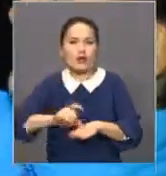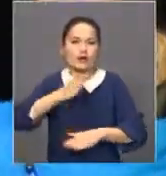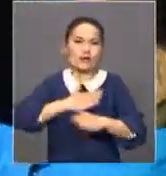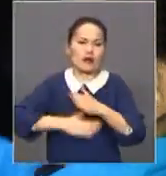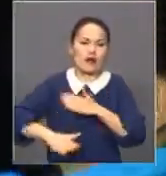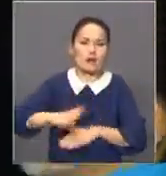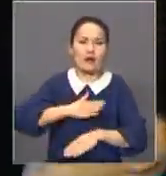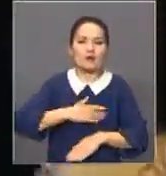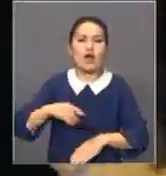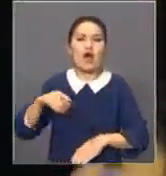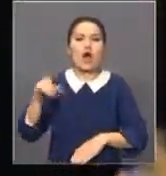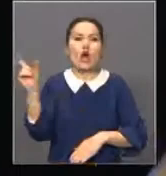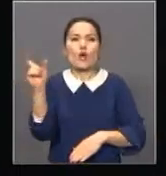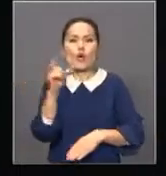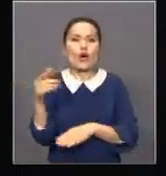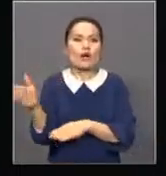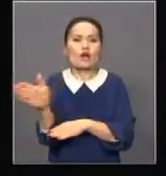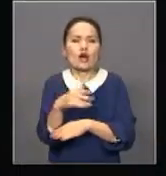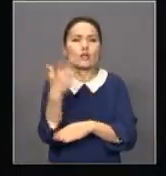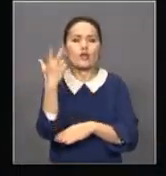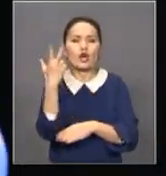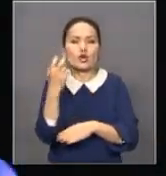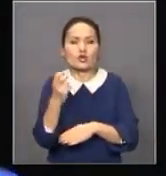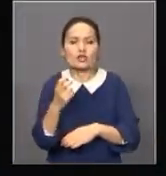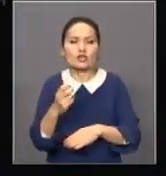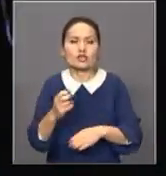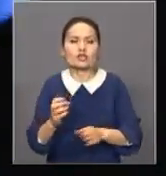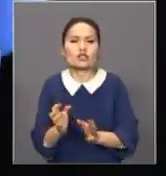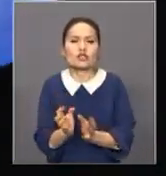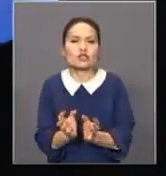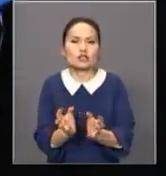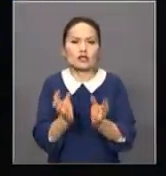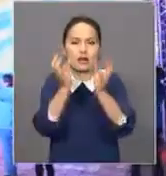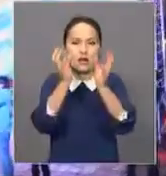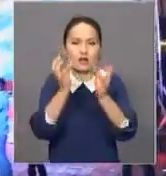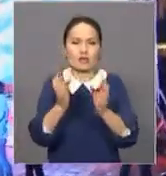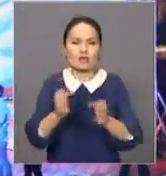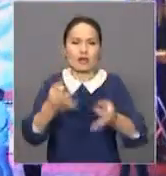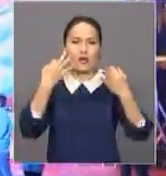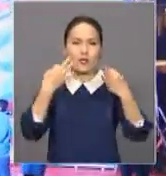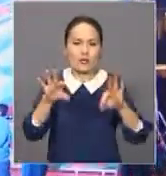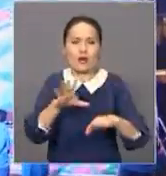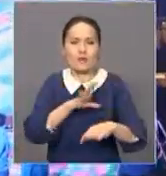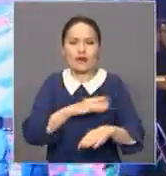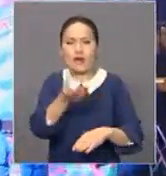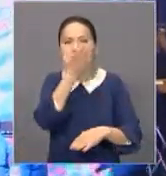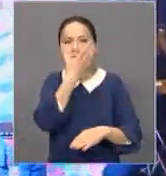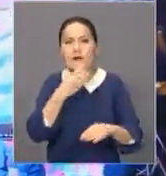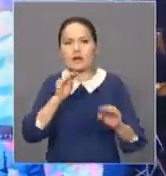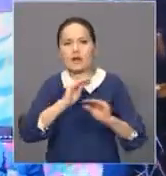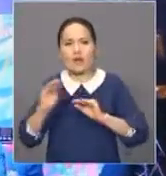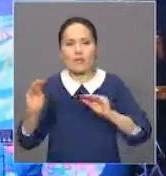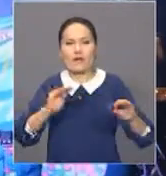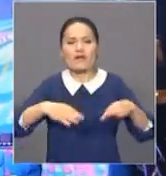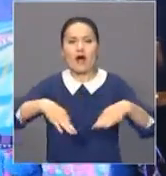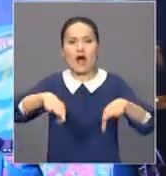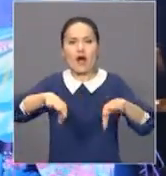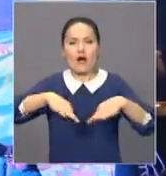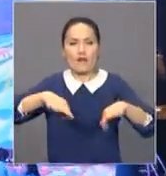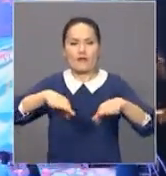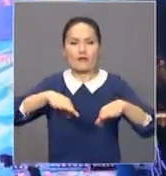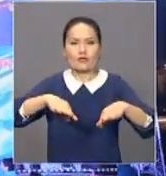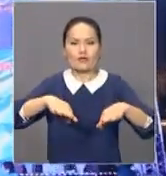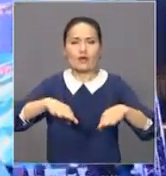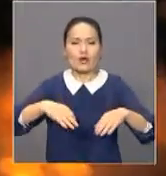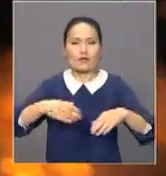байрағының түсі бенелінген 300 әуе шарын көк кежі бердім. Сонымен ғатар орталық көшілерде безендірілген ақто мотошыру үйіндастырылды.